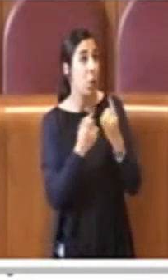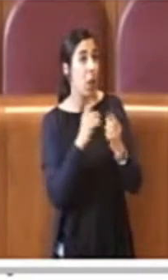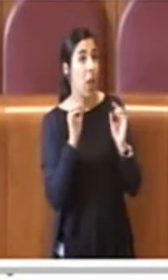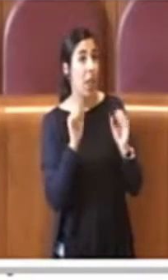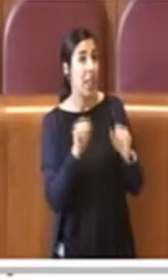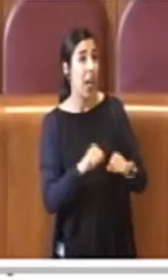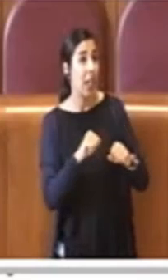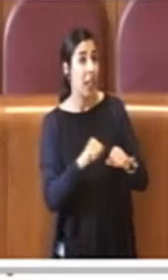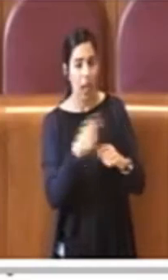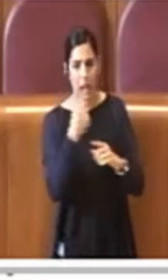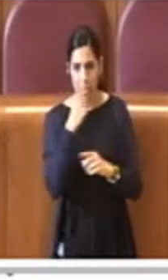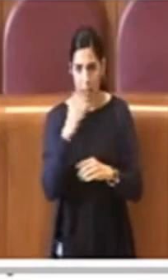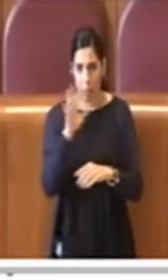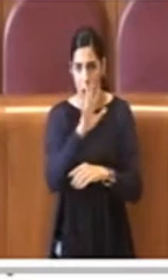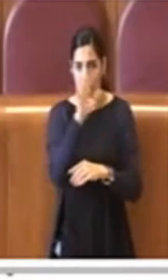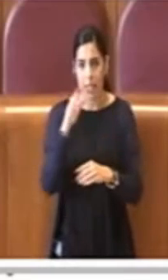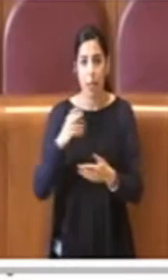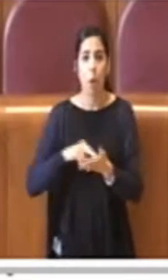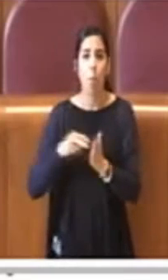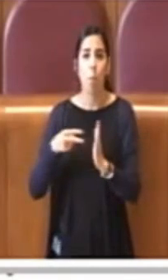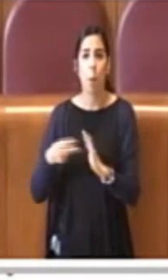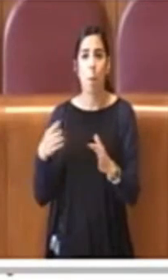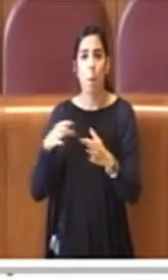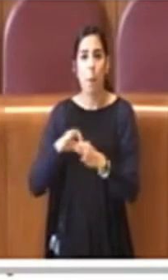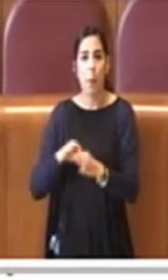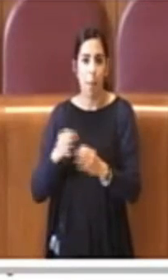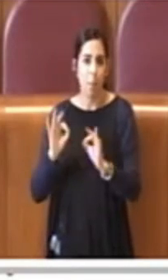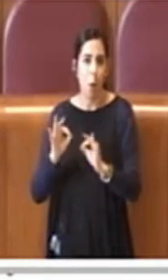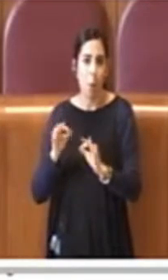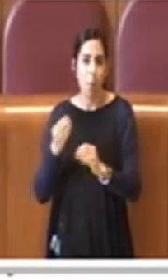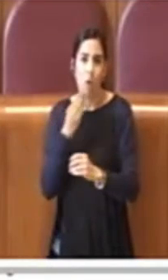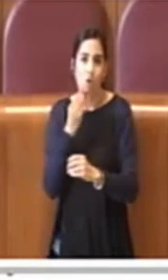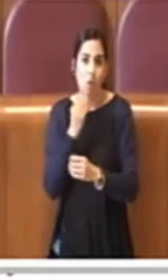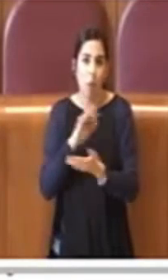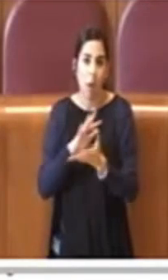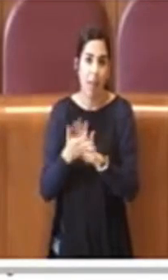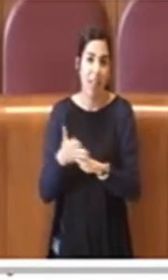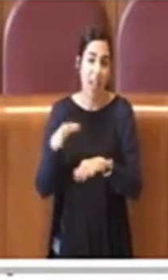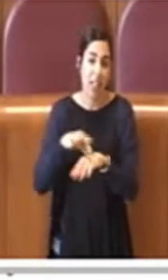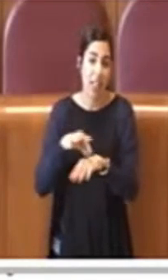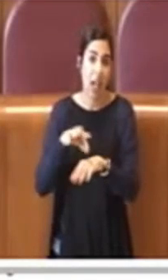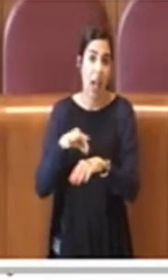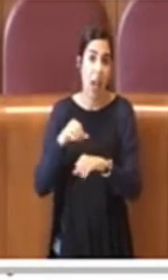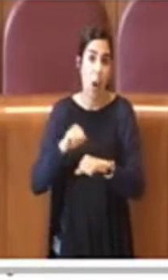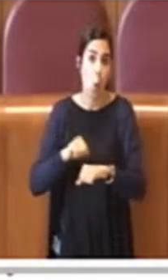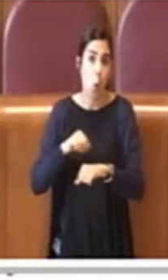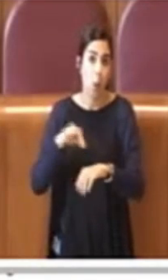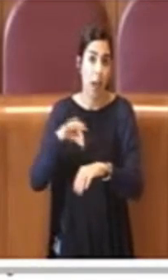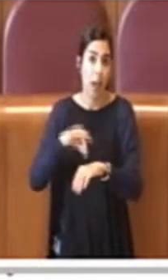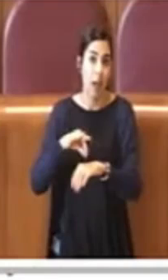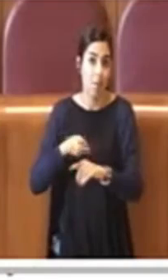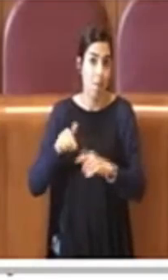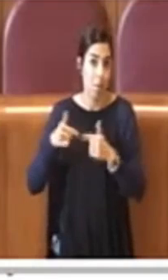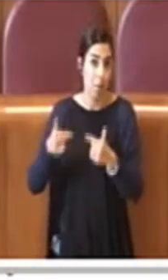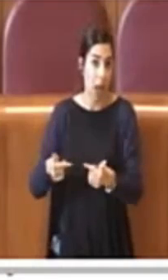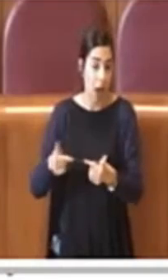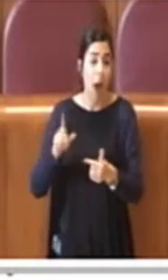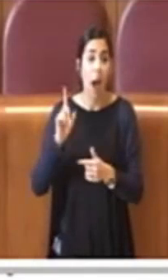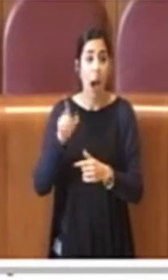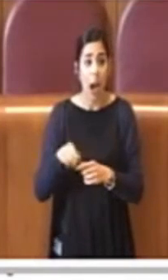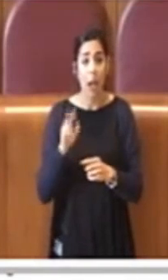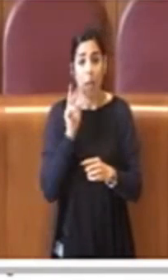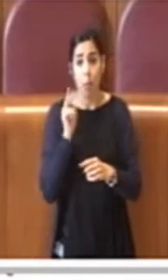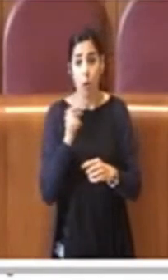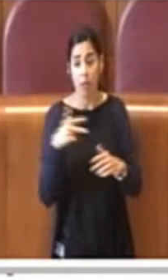problematiche legate all'aspetto sanitario, ma perché no anche all'aspetto sociale perché una